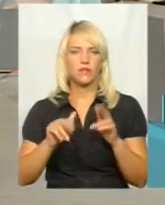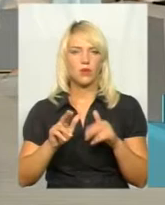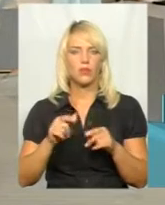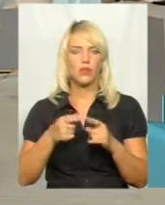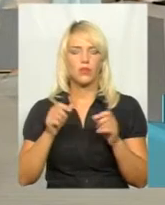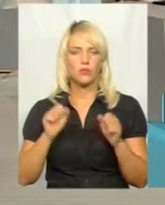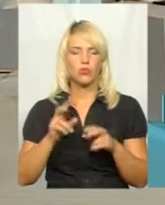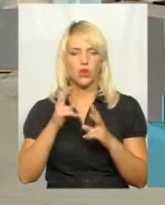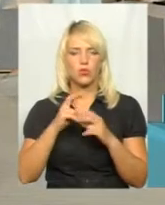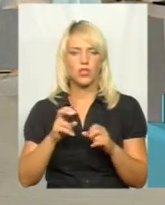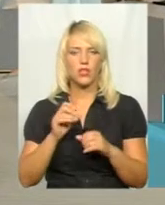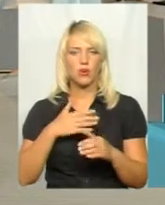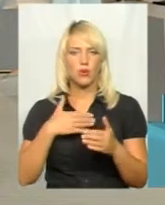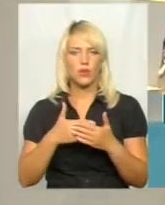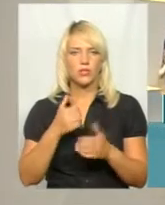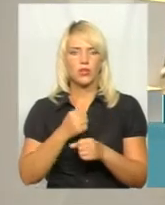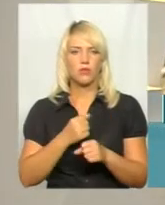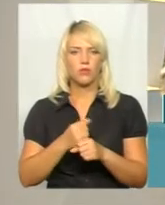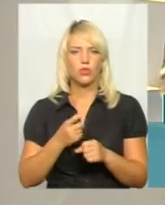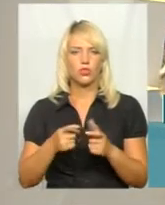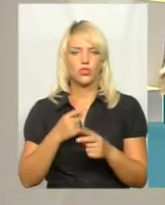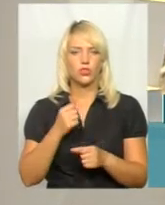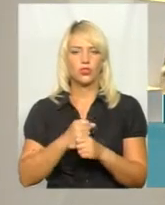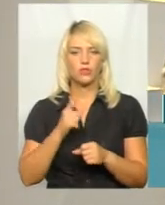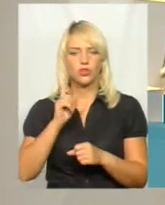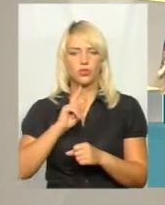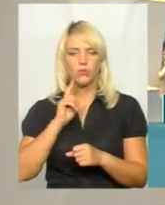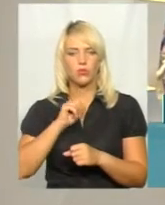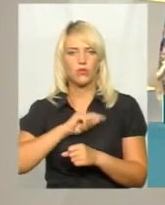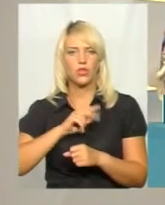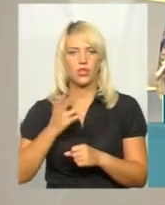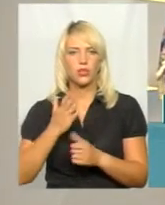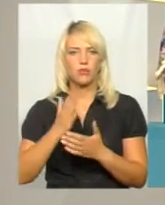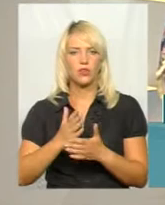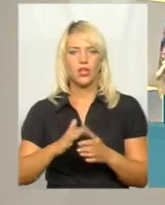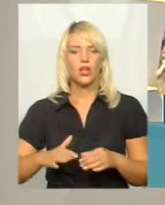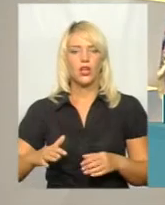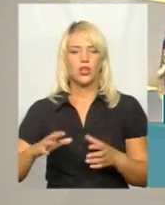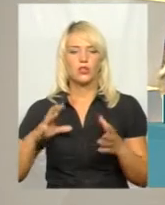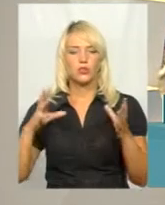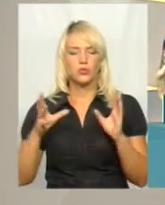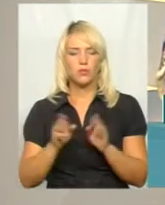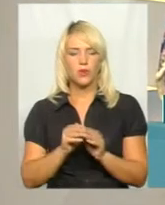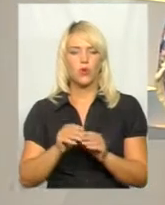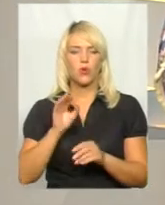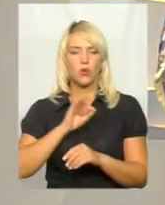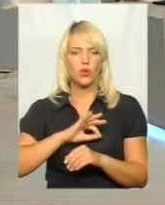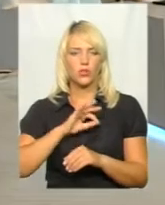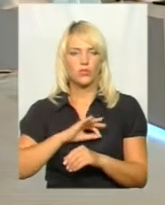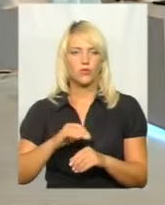громадські роботи, чи роботи тимчасового характеру, які мають суспільну корисну спрямованість для громади?